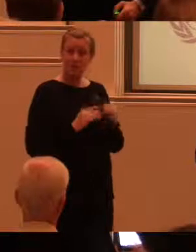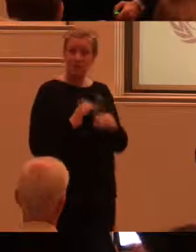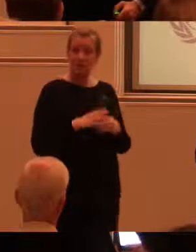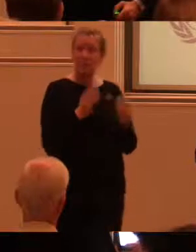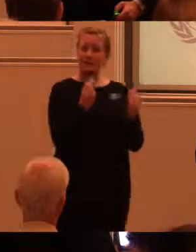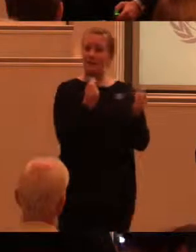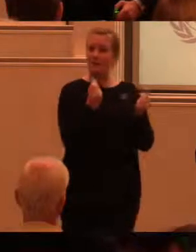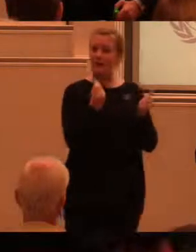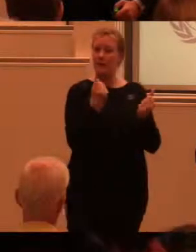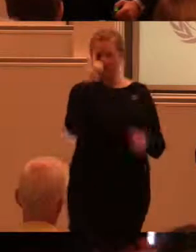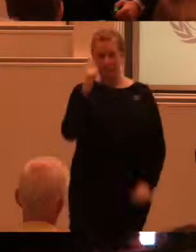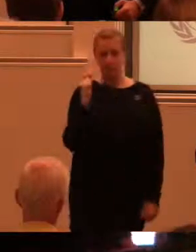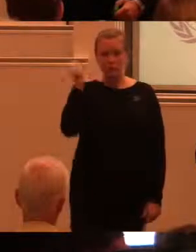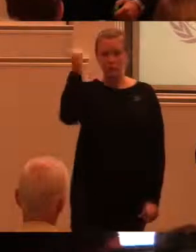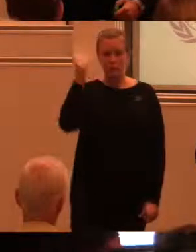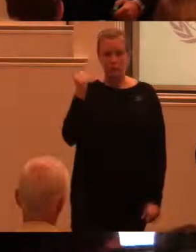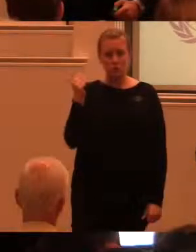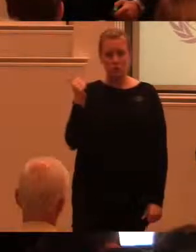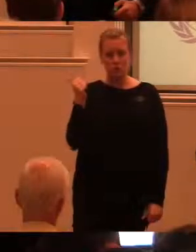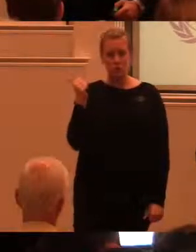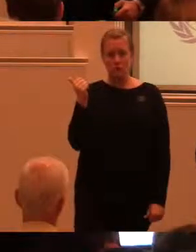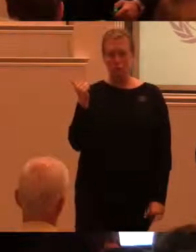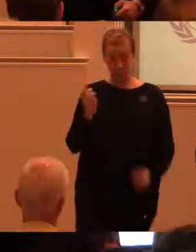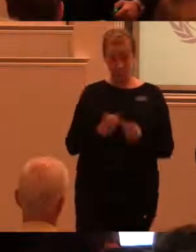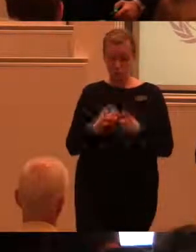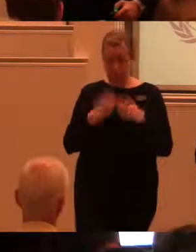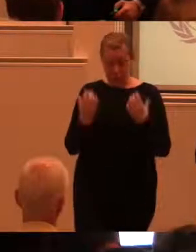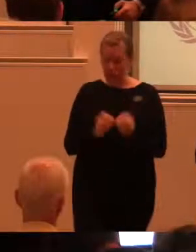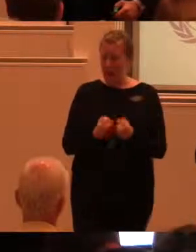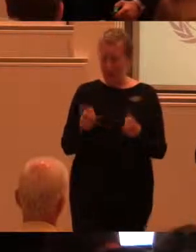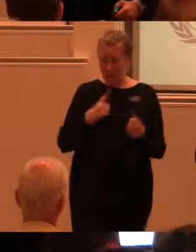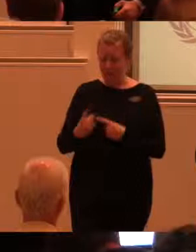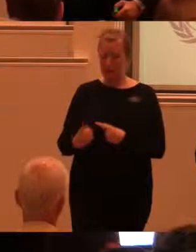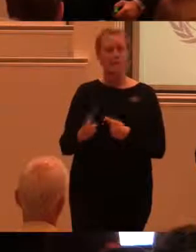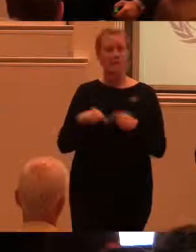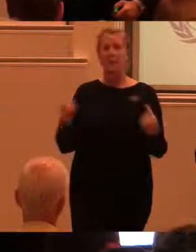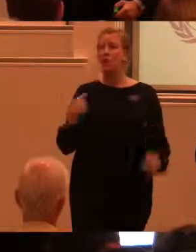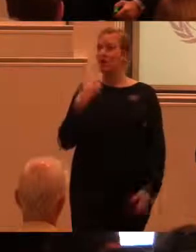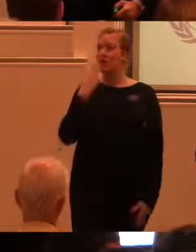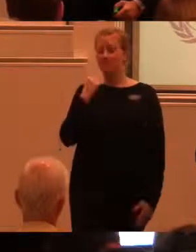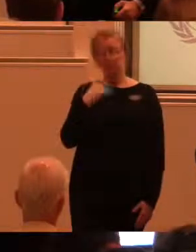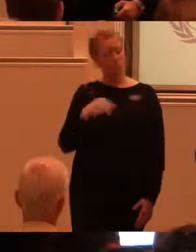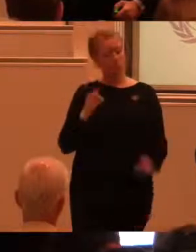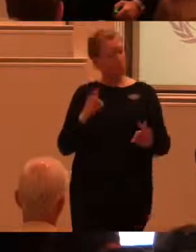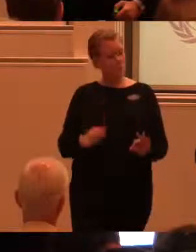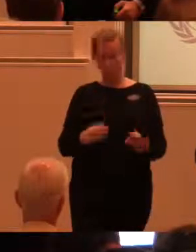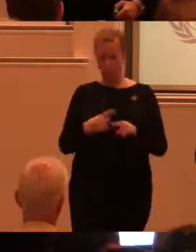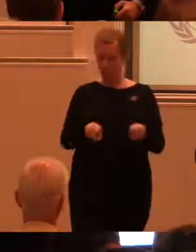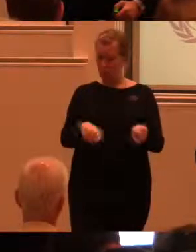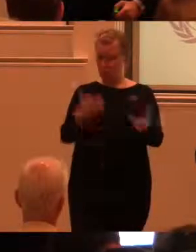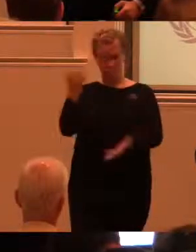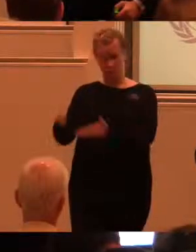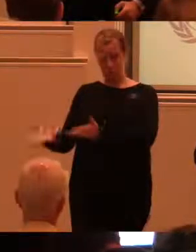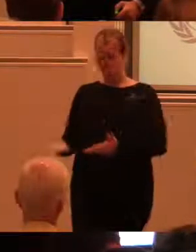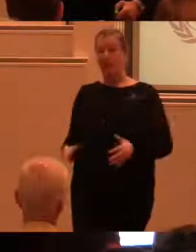innovation och det är alla människor med hens olikheter som är i fokus för detta